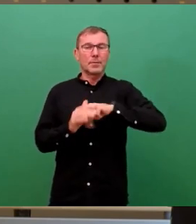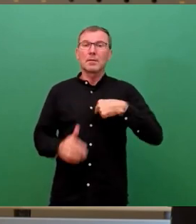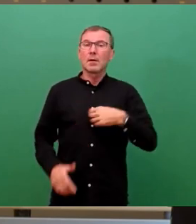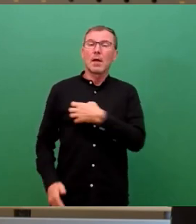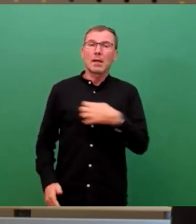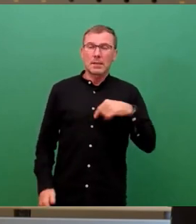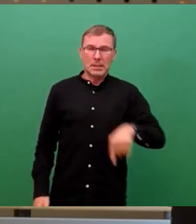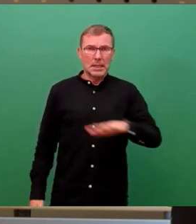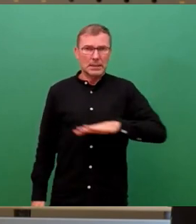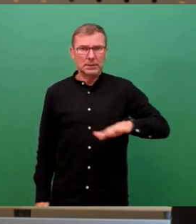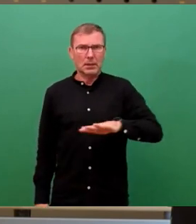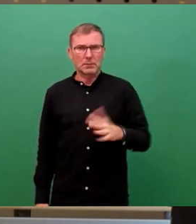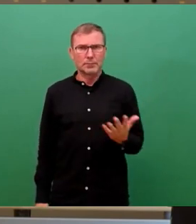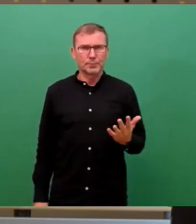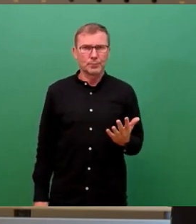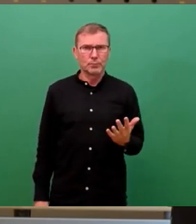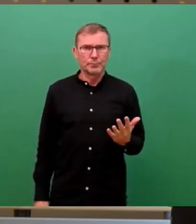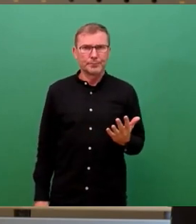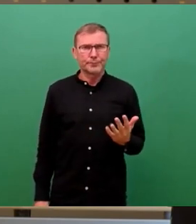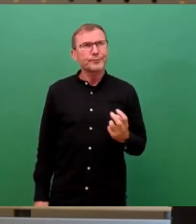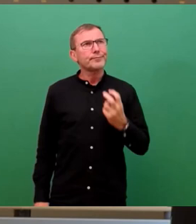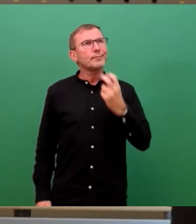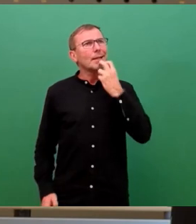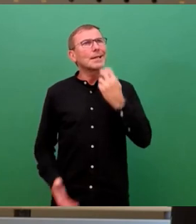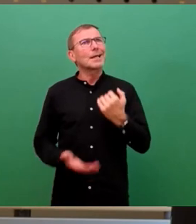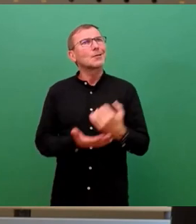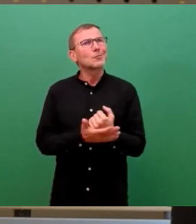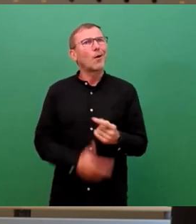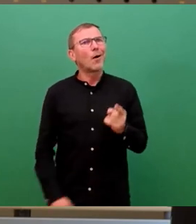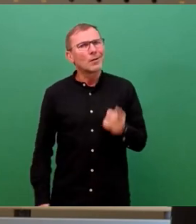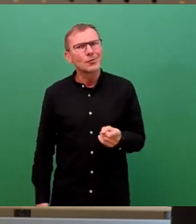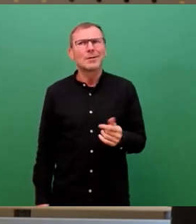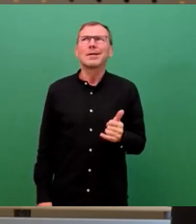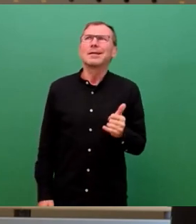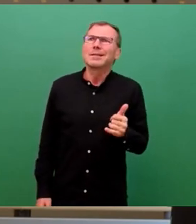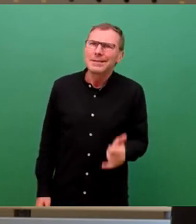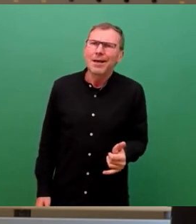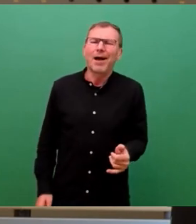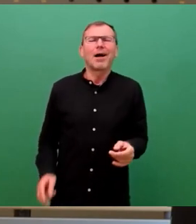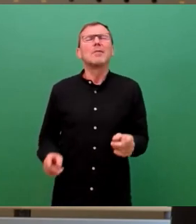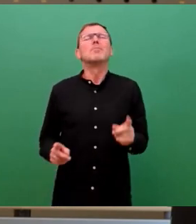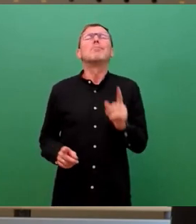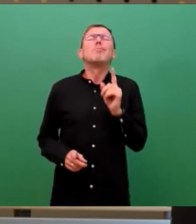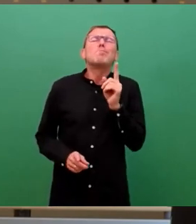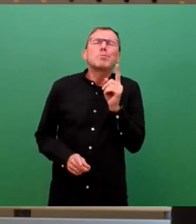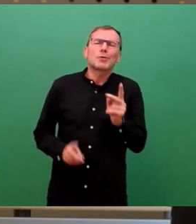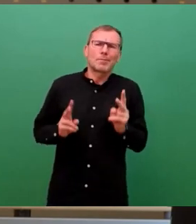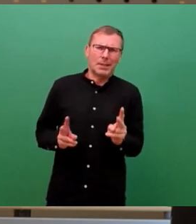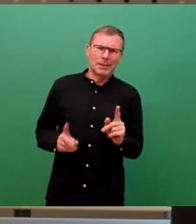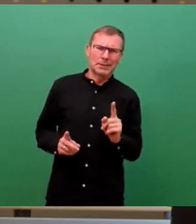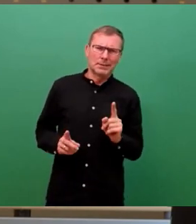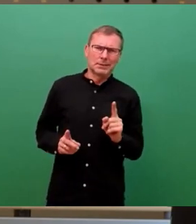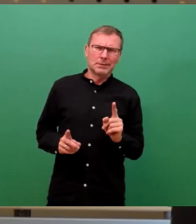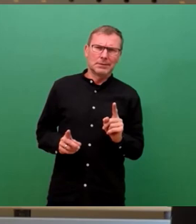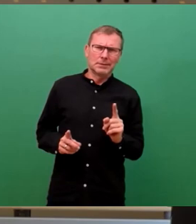Energie sparen sollten, ja, das ist sicher richtig. Das, was da vorgeht, das